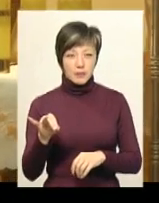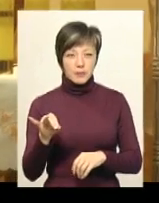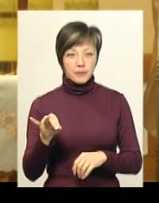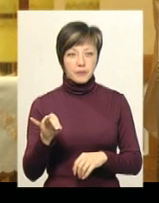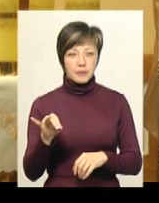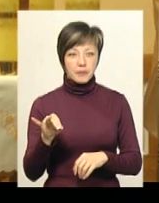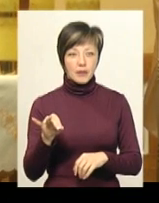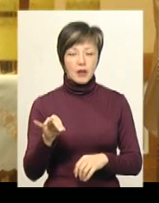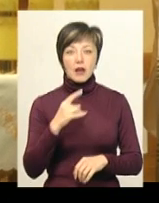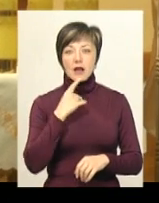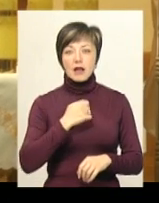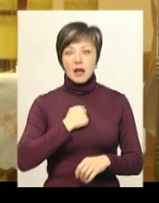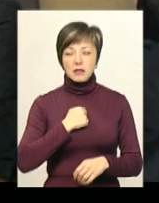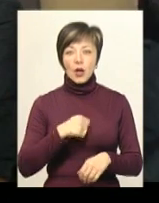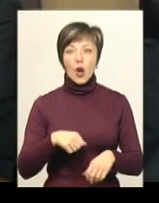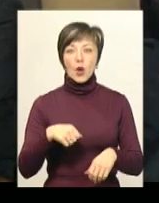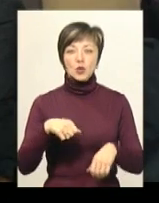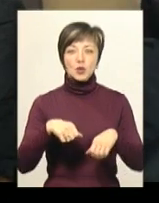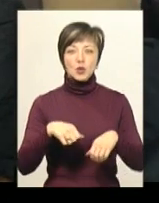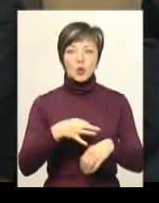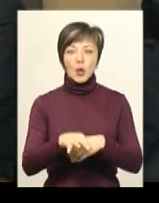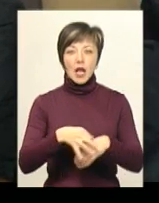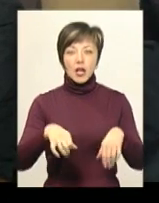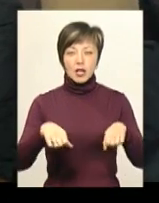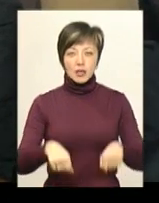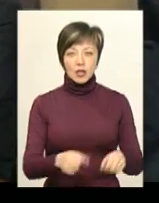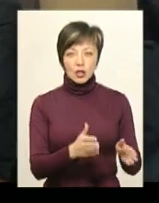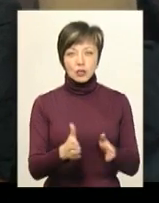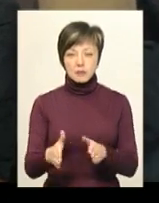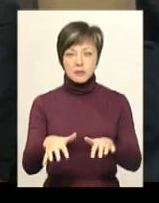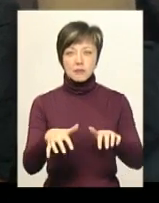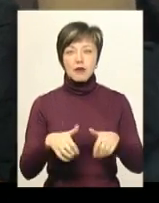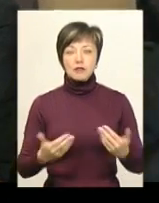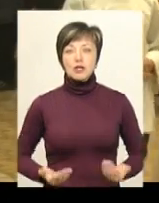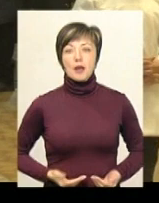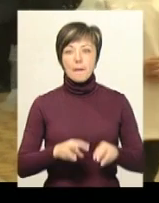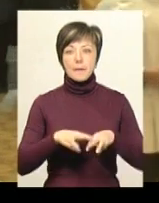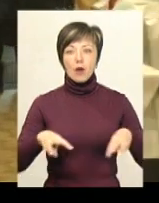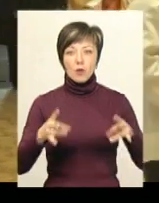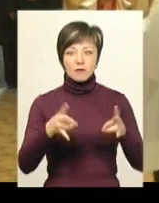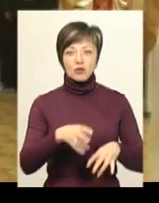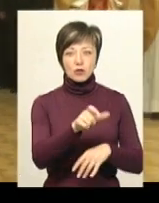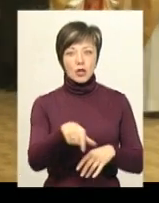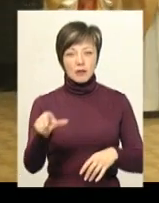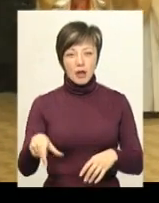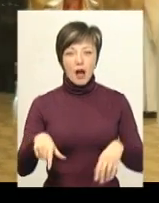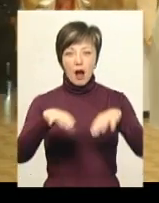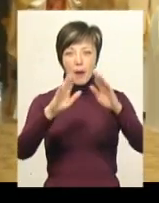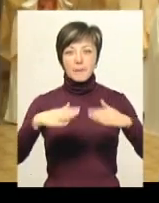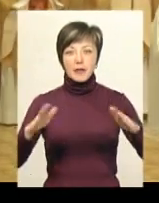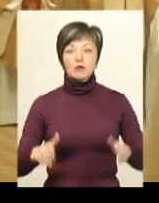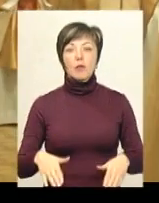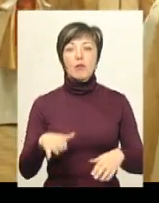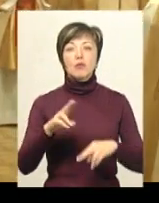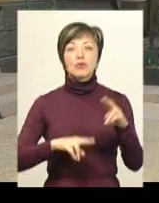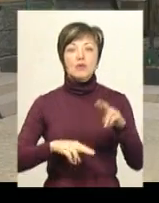Зядоша, радянський тоталітарний режим забрав в життя мільйонів жертв. Каплицю побудували в знак пам'яті про тих, хто постраждав